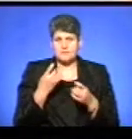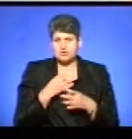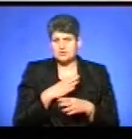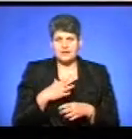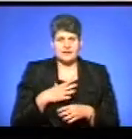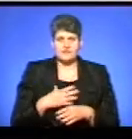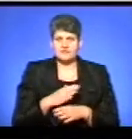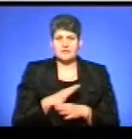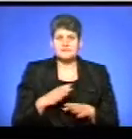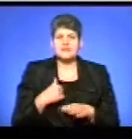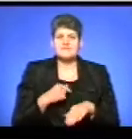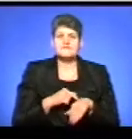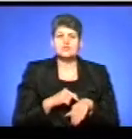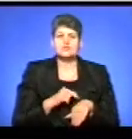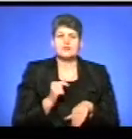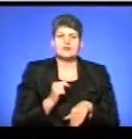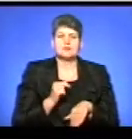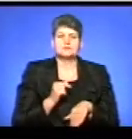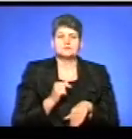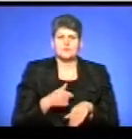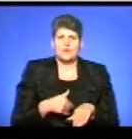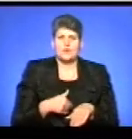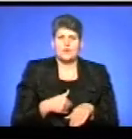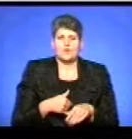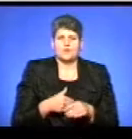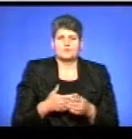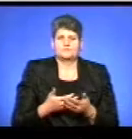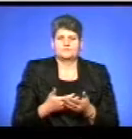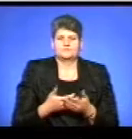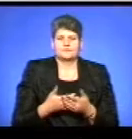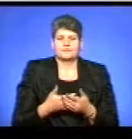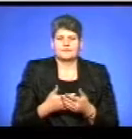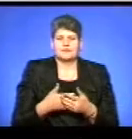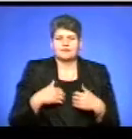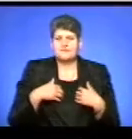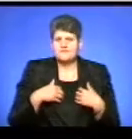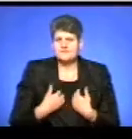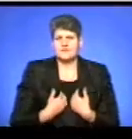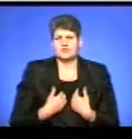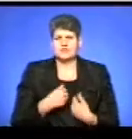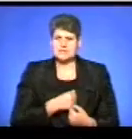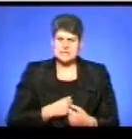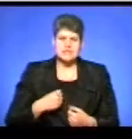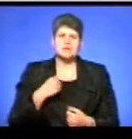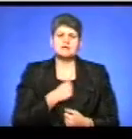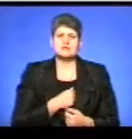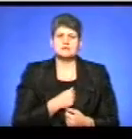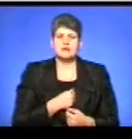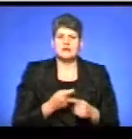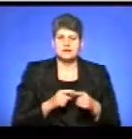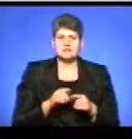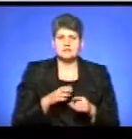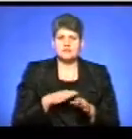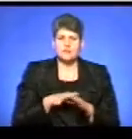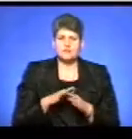витримала і я відчувала голод, якийсь вічей і навіть частково злість, але це повністю